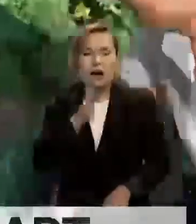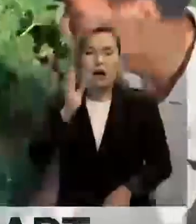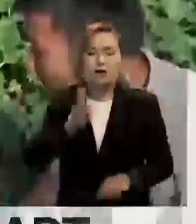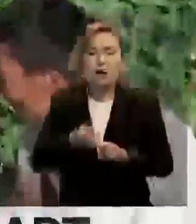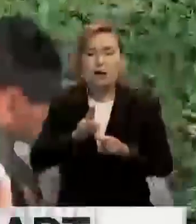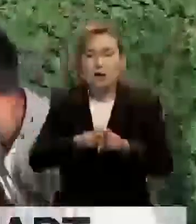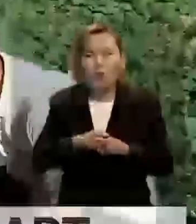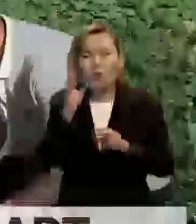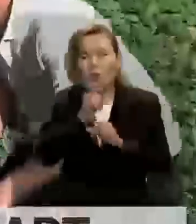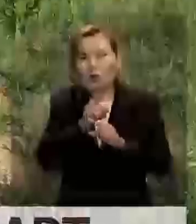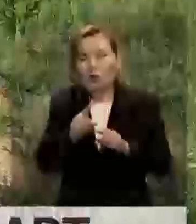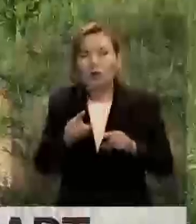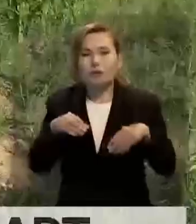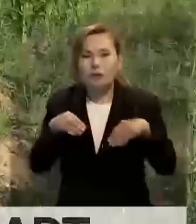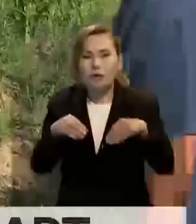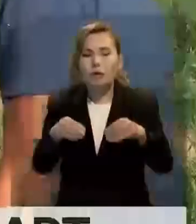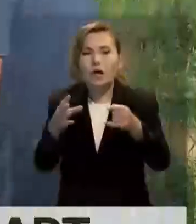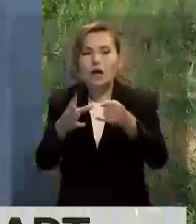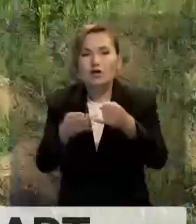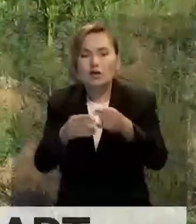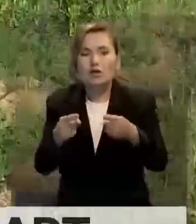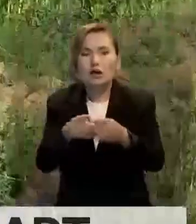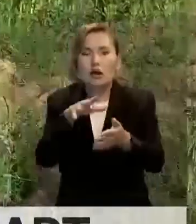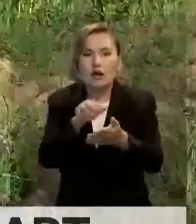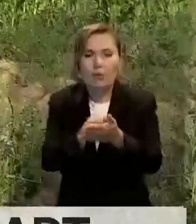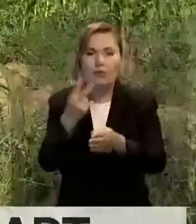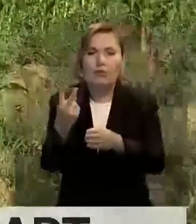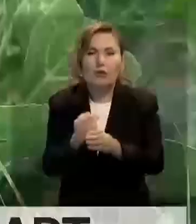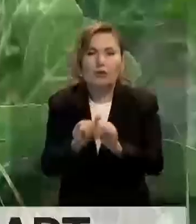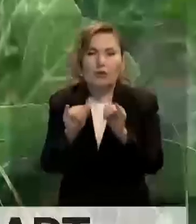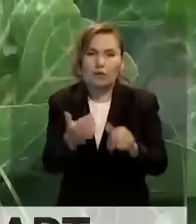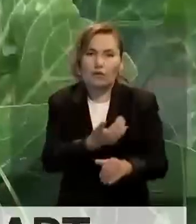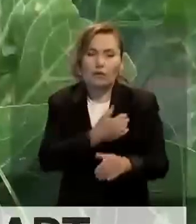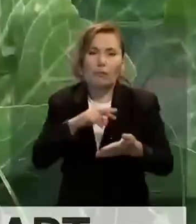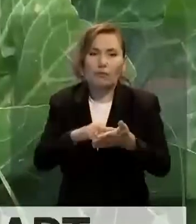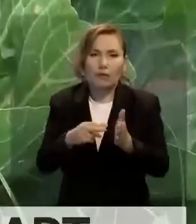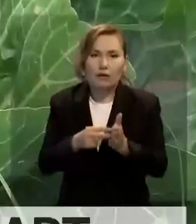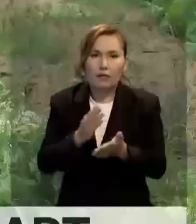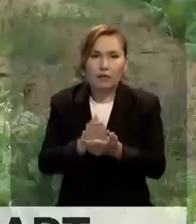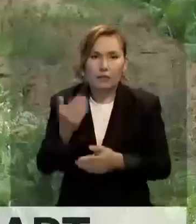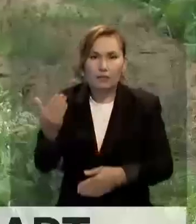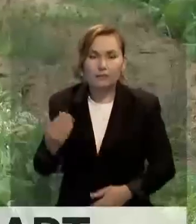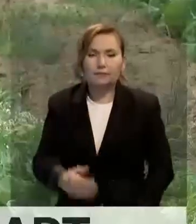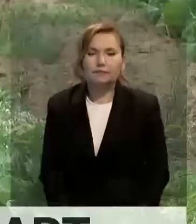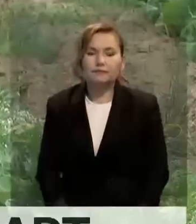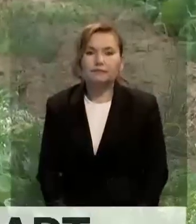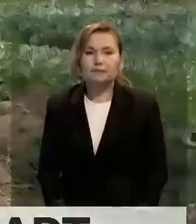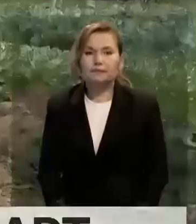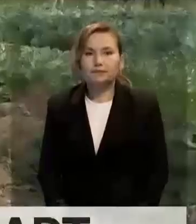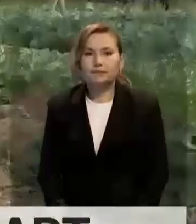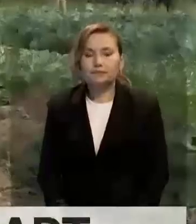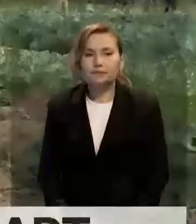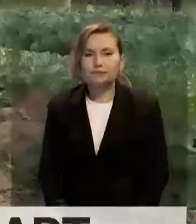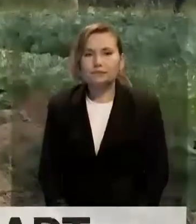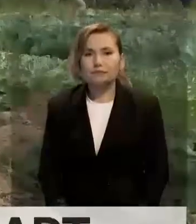уақытта тағыда жерді жалғалып, өнім түрлерінде көбейтуді жоспарлау отыр. Ергел Асымайдаров, Бұлат Жарылғасыф, Елдер Айупов, Батсғастан